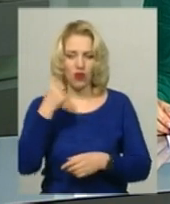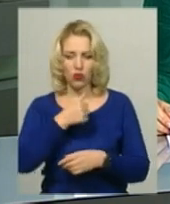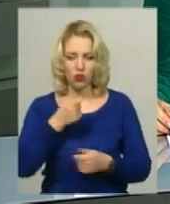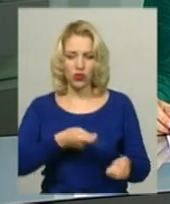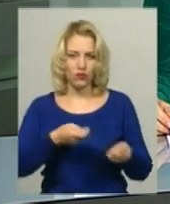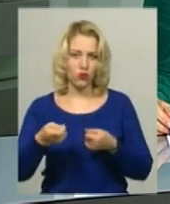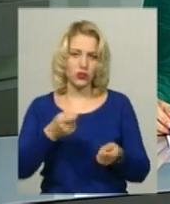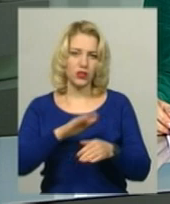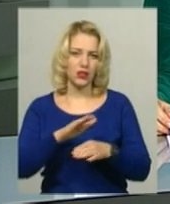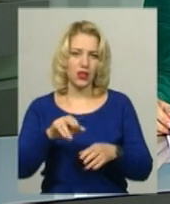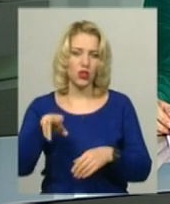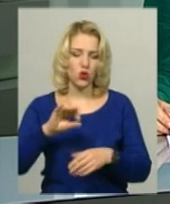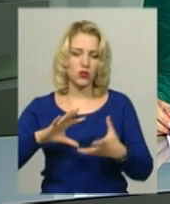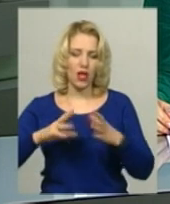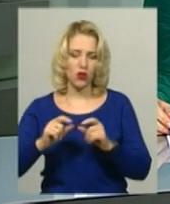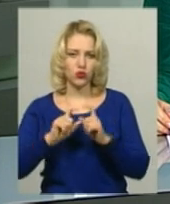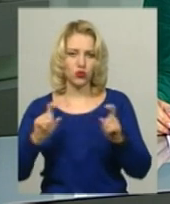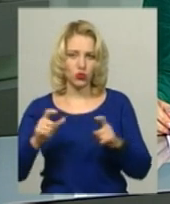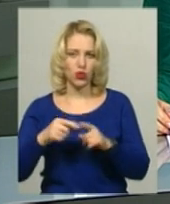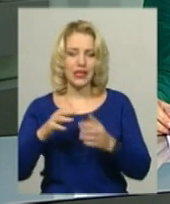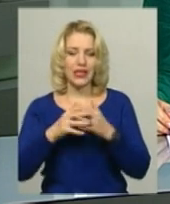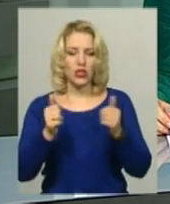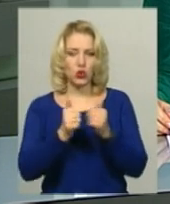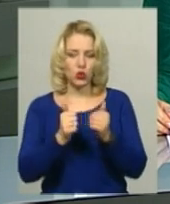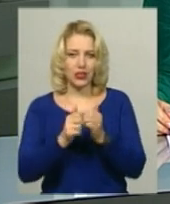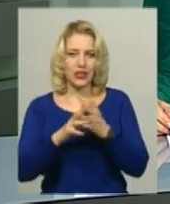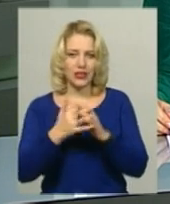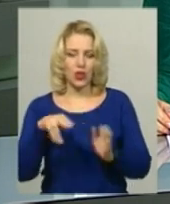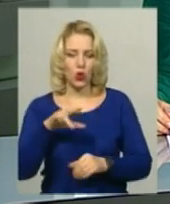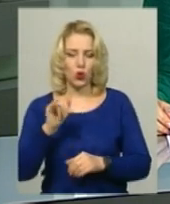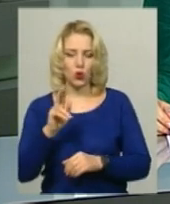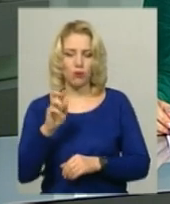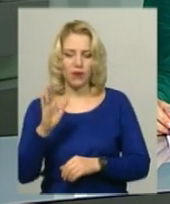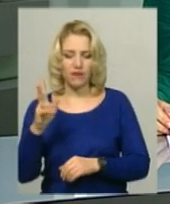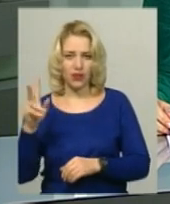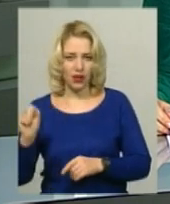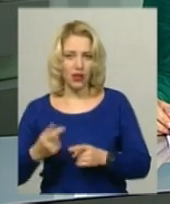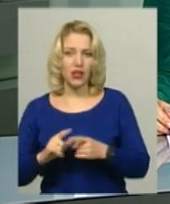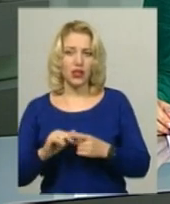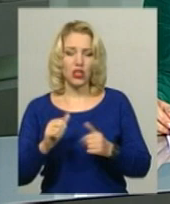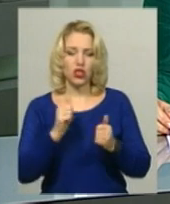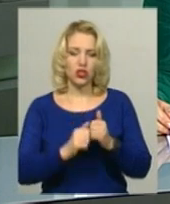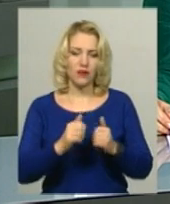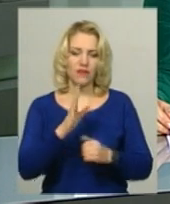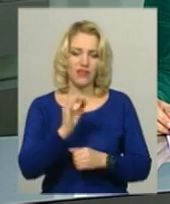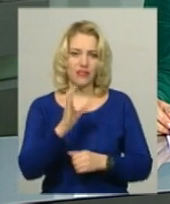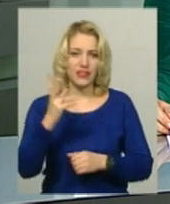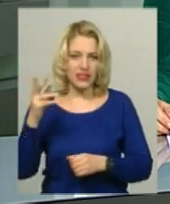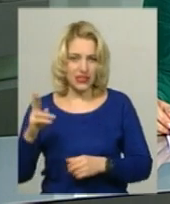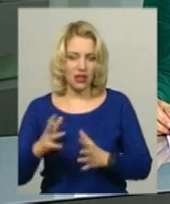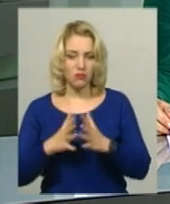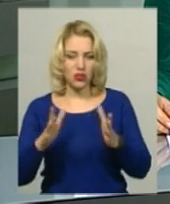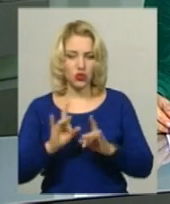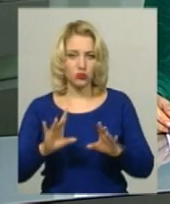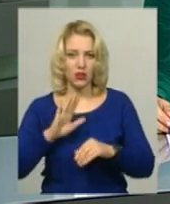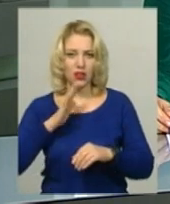загальноосвітньої школи із сусіднього села Дубівка. Також до Закупнянської ЗОЩ щодня везе учнів села Вівся. Більше розповість